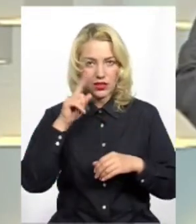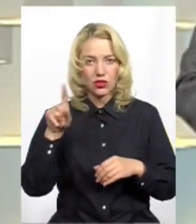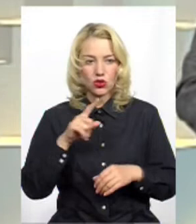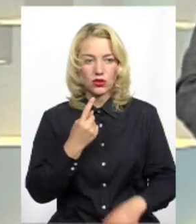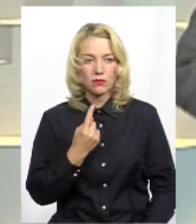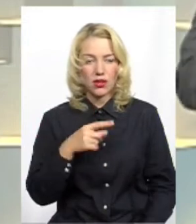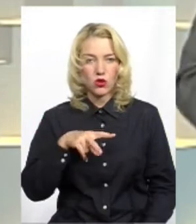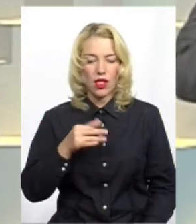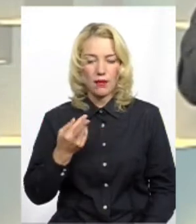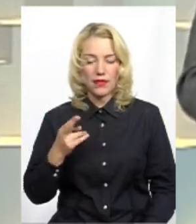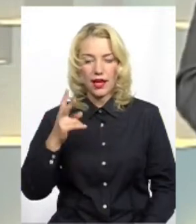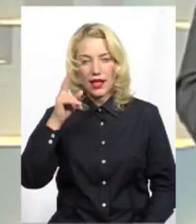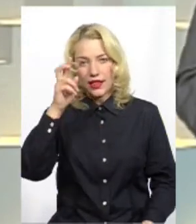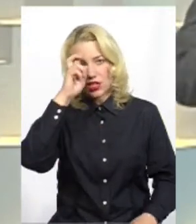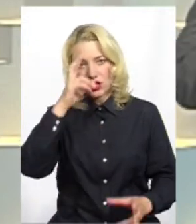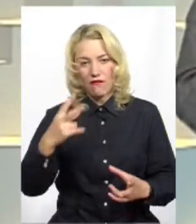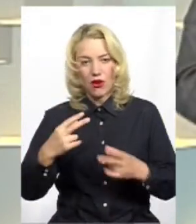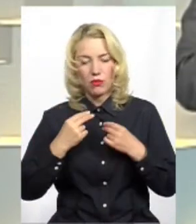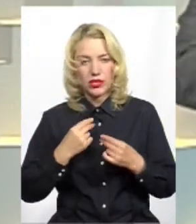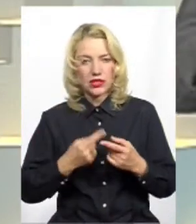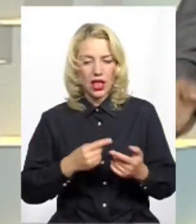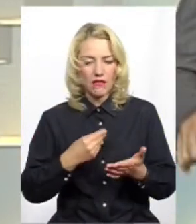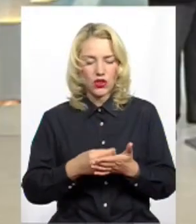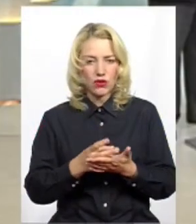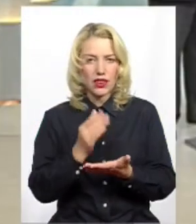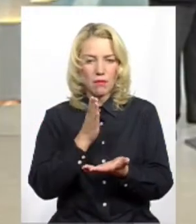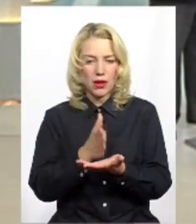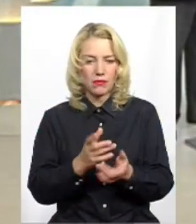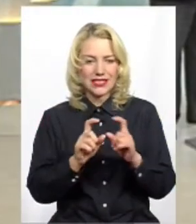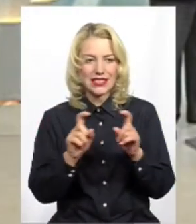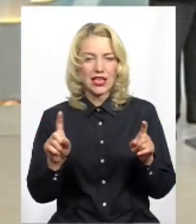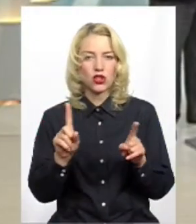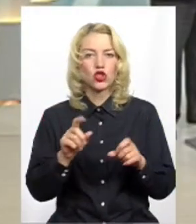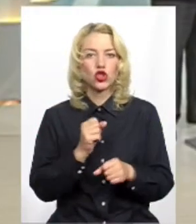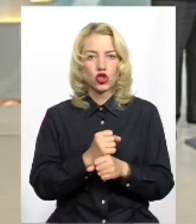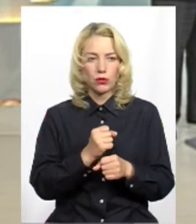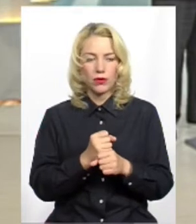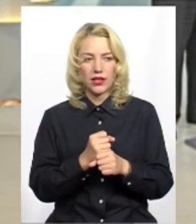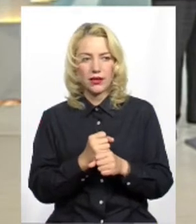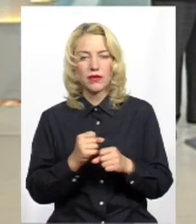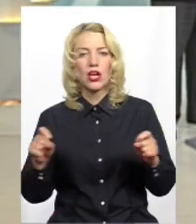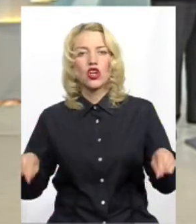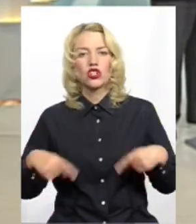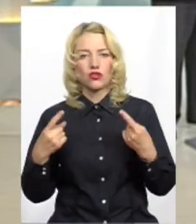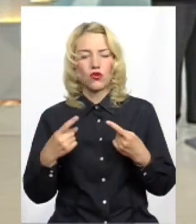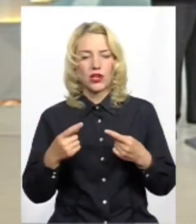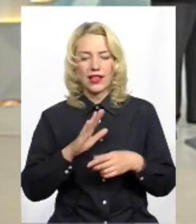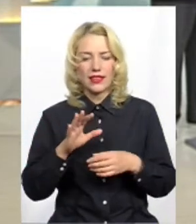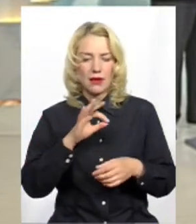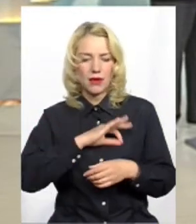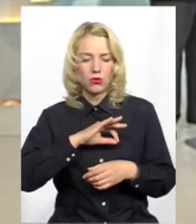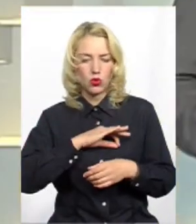з 1 липня держава обіцяла фінансувати напряму заклади. Що зробили? Створили неприбуткові